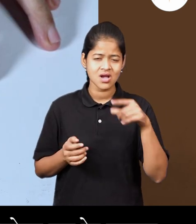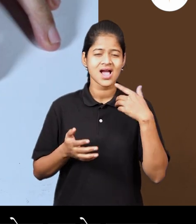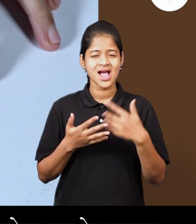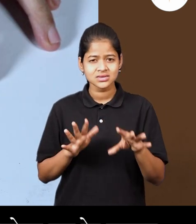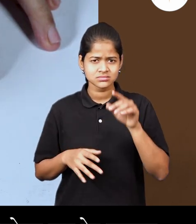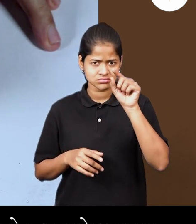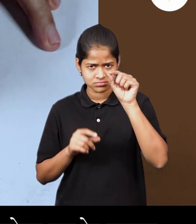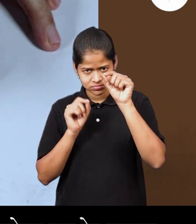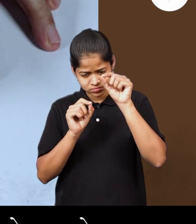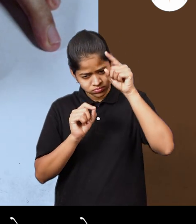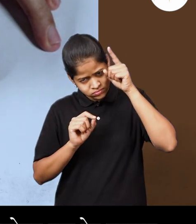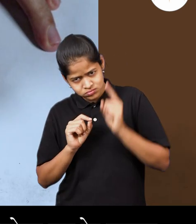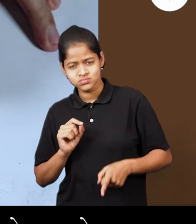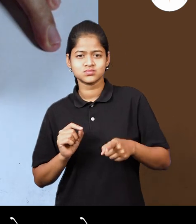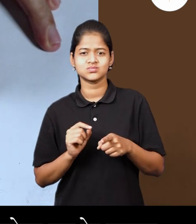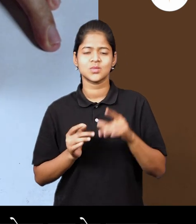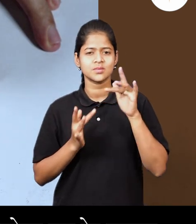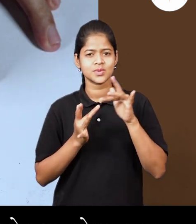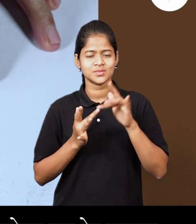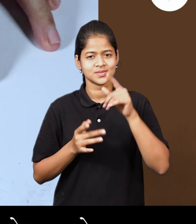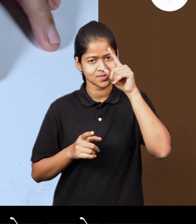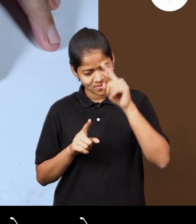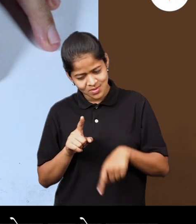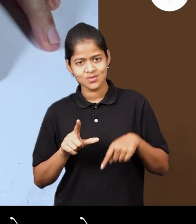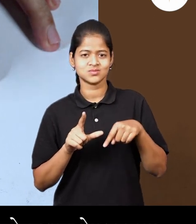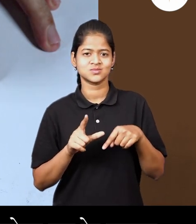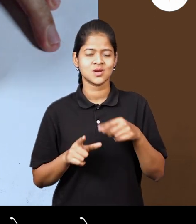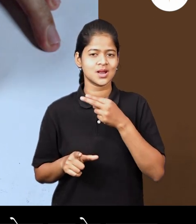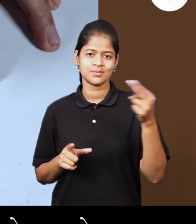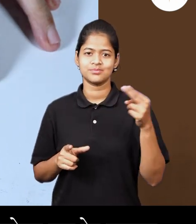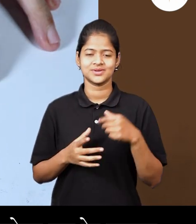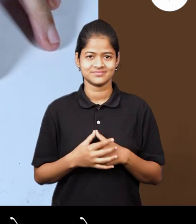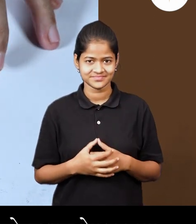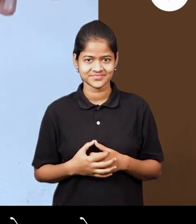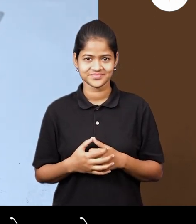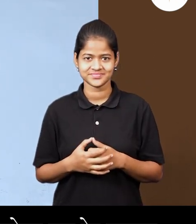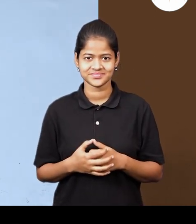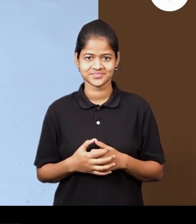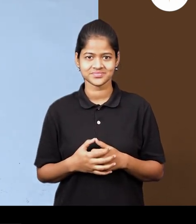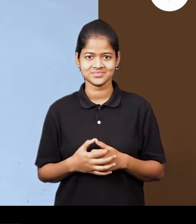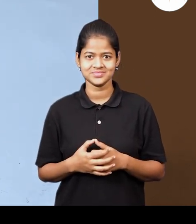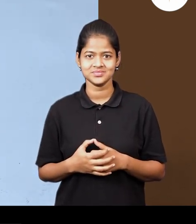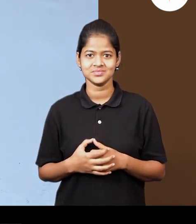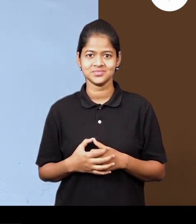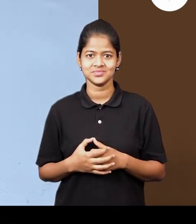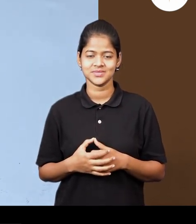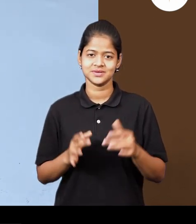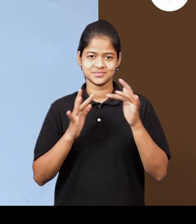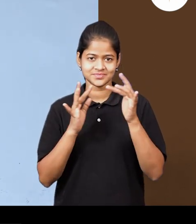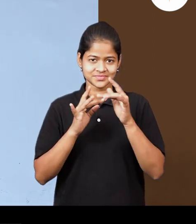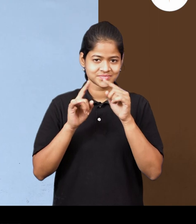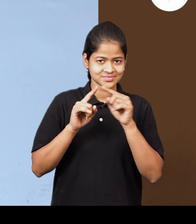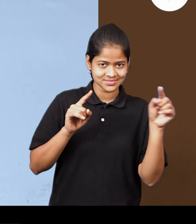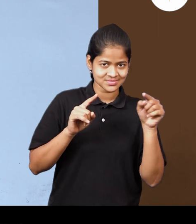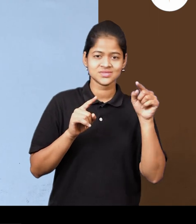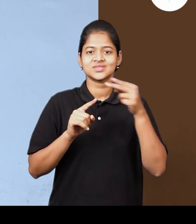या परिघावरील कुठला ही बिंदु व केंद्र बिंदु जोडुन एक रेश काडुया हिला त्रिज्जा आसे